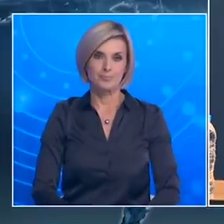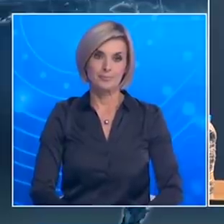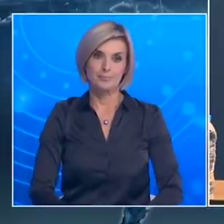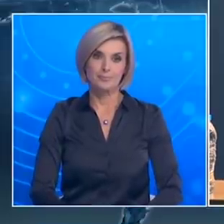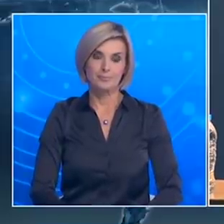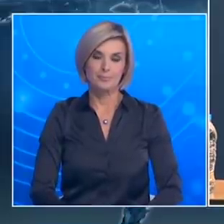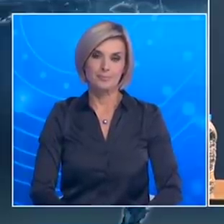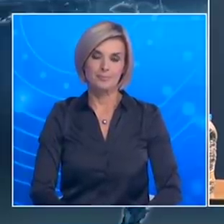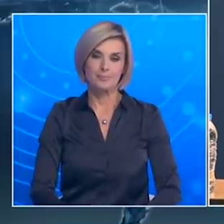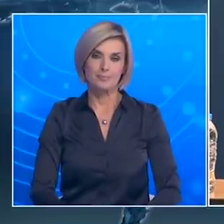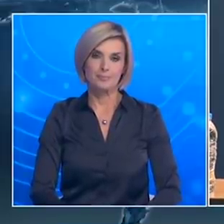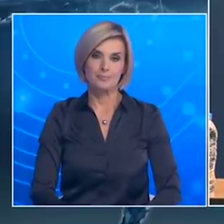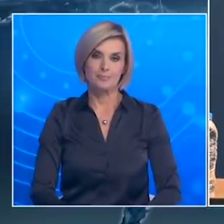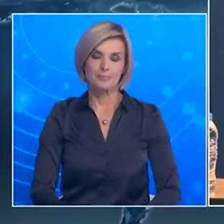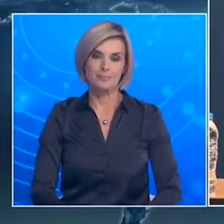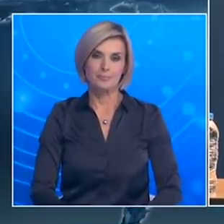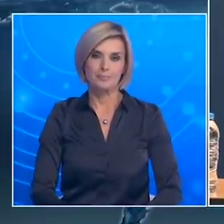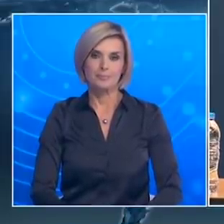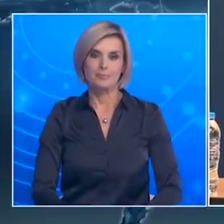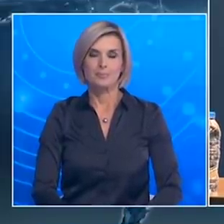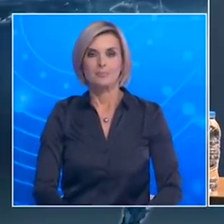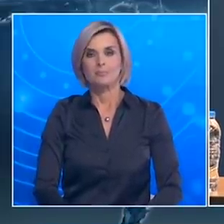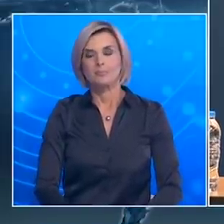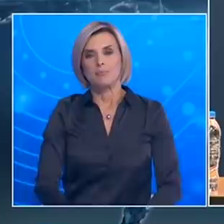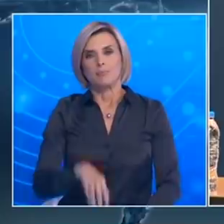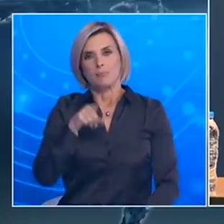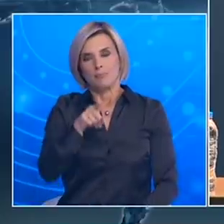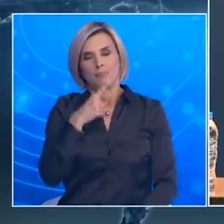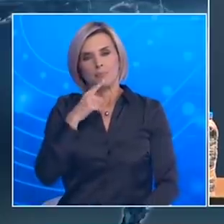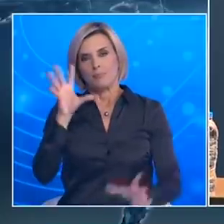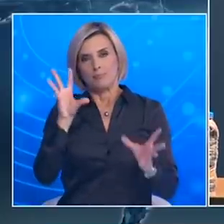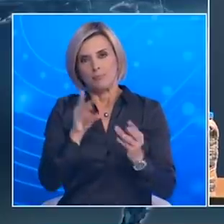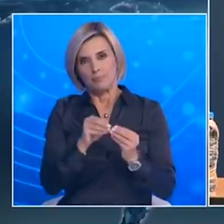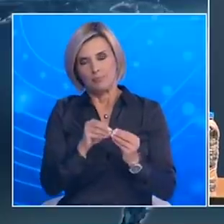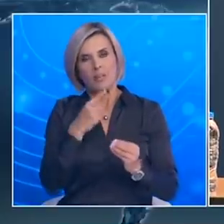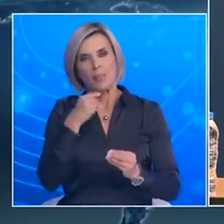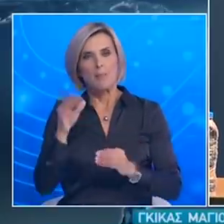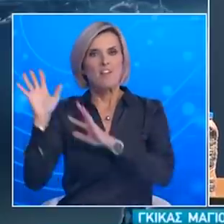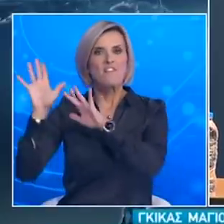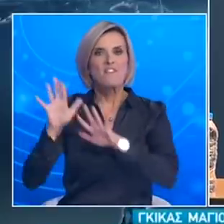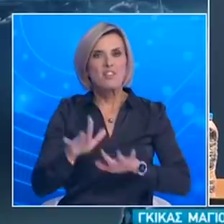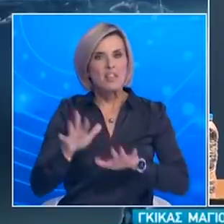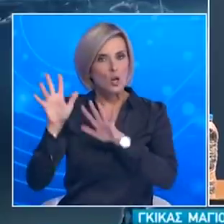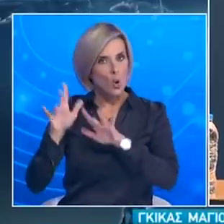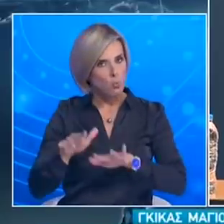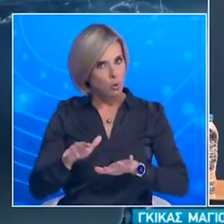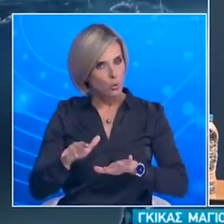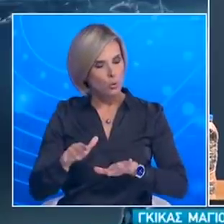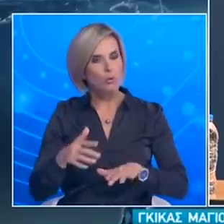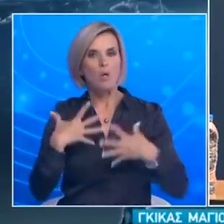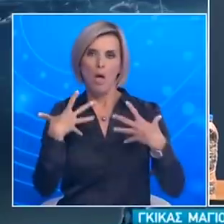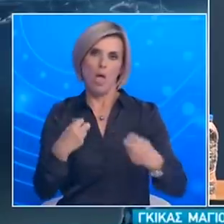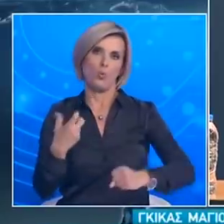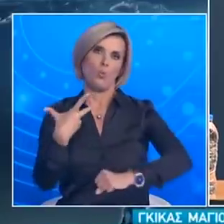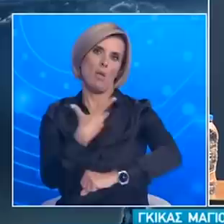Λοιπόν, όσον αφορά την αντιμετώπιση της δίπησης και του κορονοϊού το ίδιο χρονικό διάστημα Ενώ είπε ο Υφυπουργός ότι θα έχουμε καταρχάς το